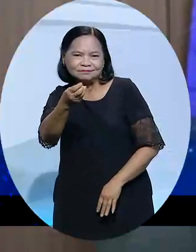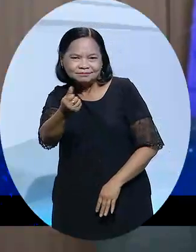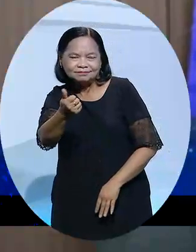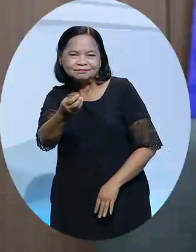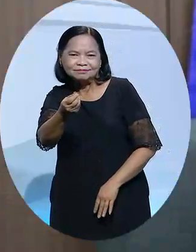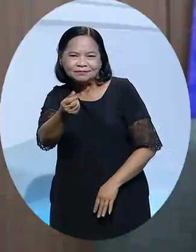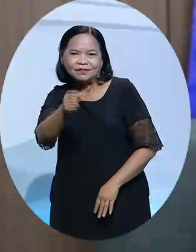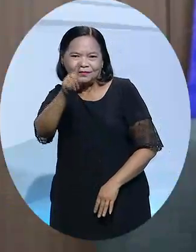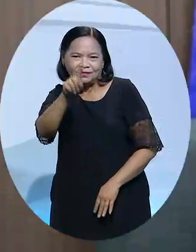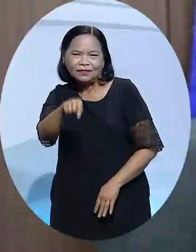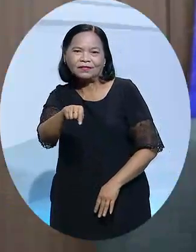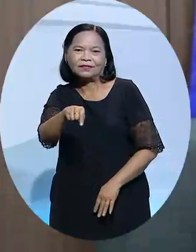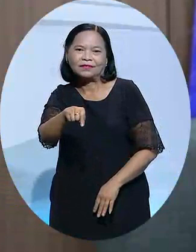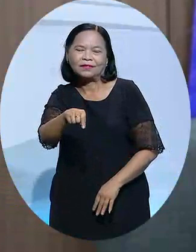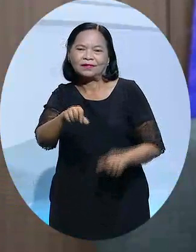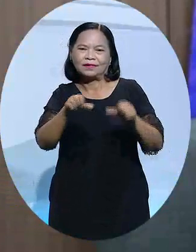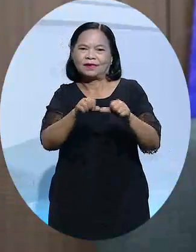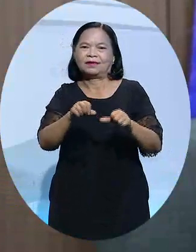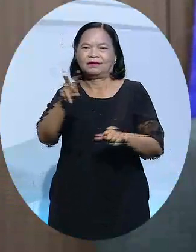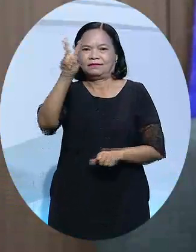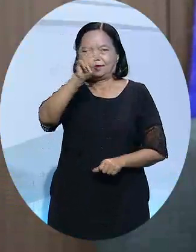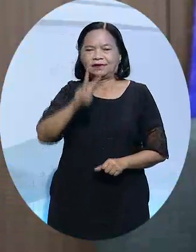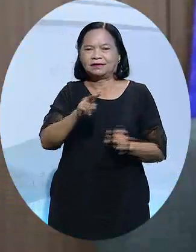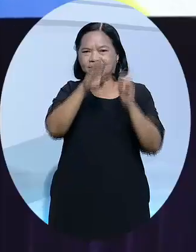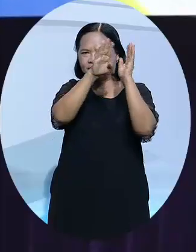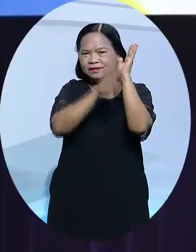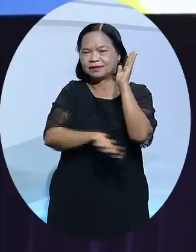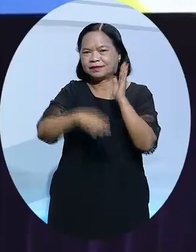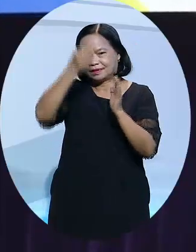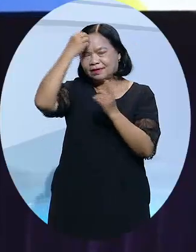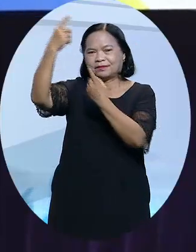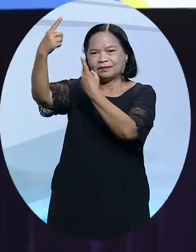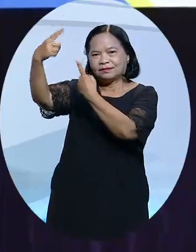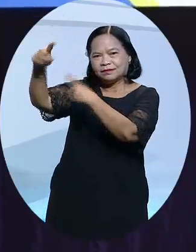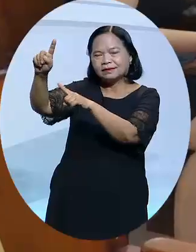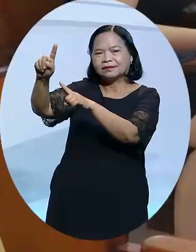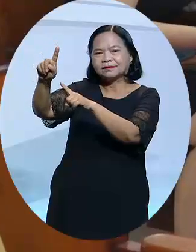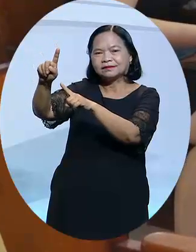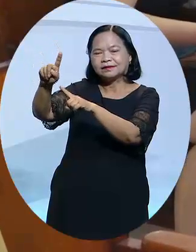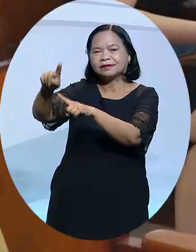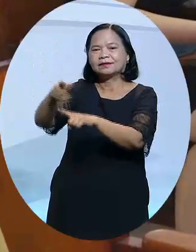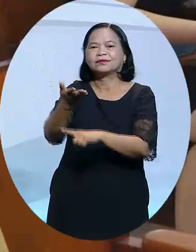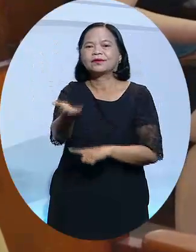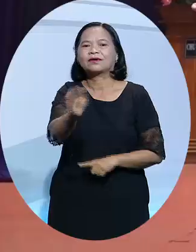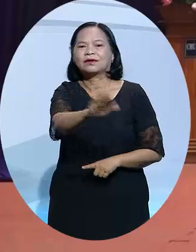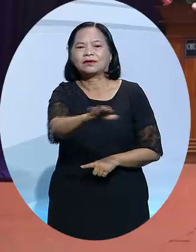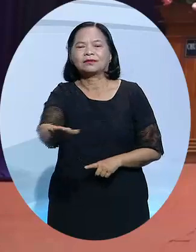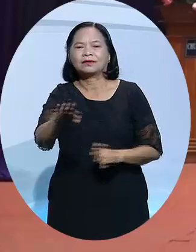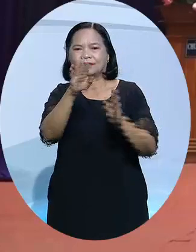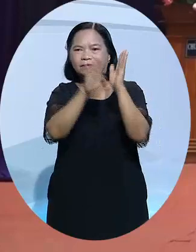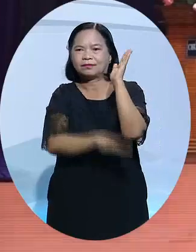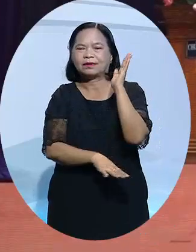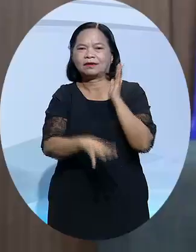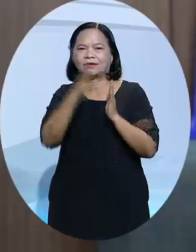thấp so với các chương trình khác ở Việt Nam và cũng như các chương trình đi học ở nước ngoài, do đó rất là thuận tiện cho các em. Chương trình này đã có 3